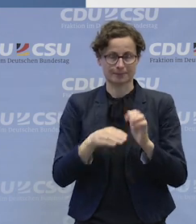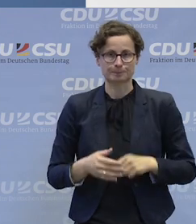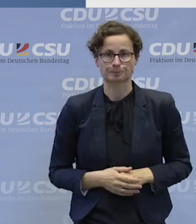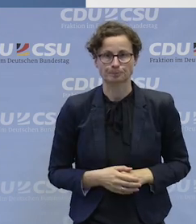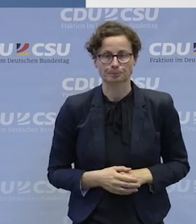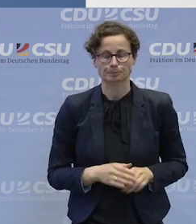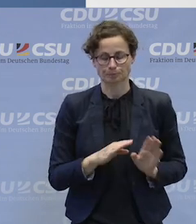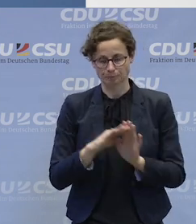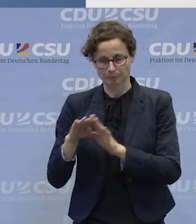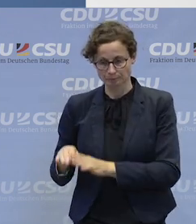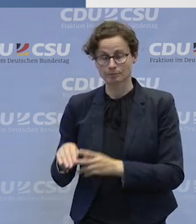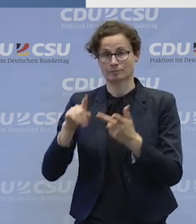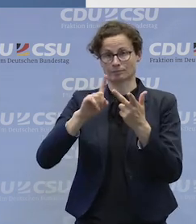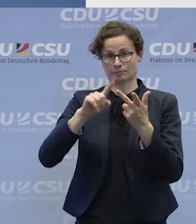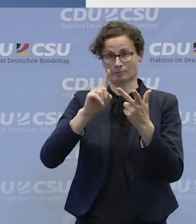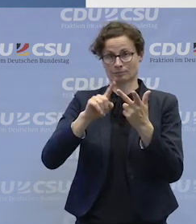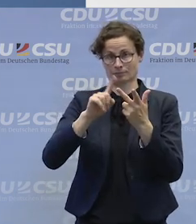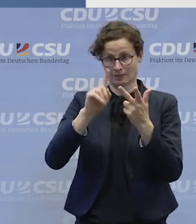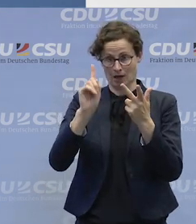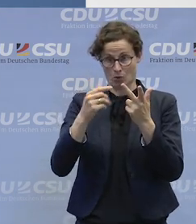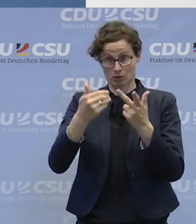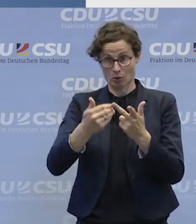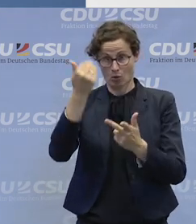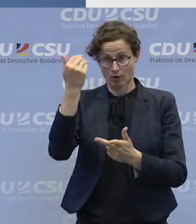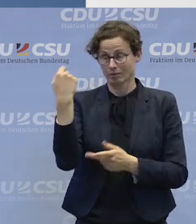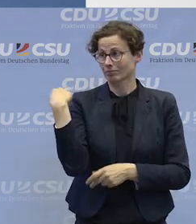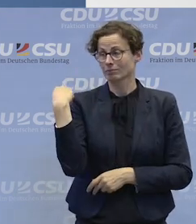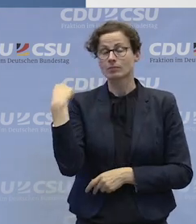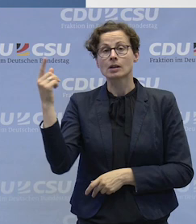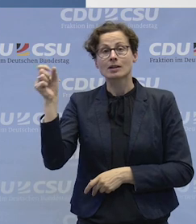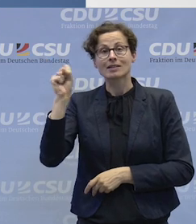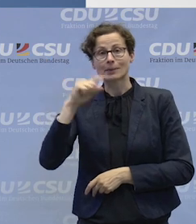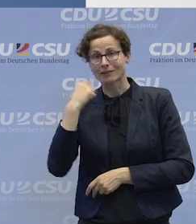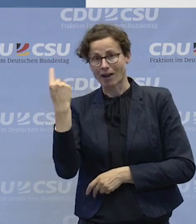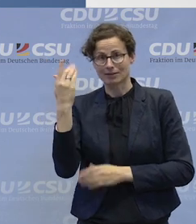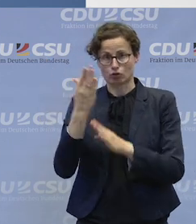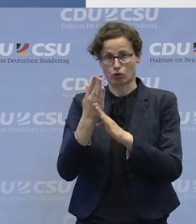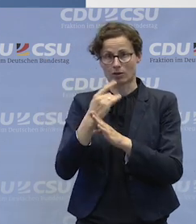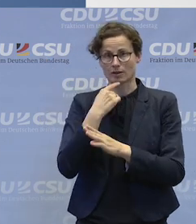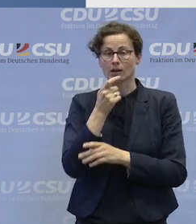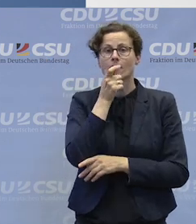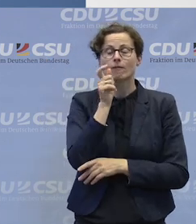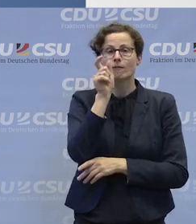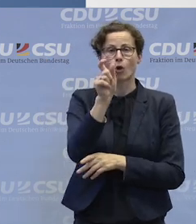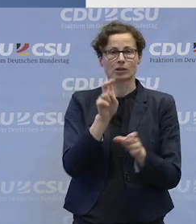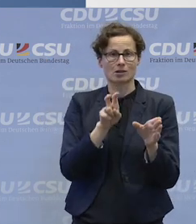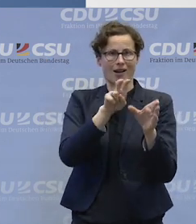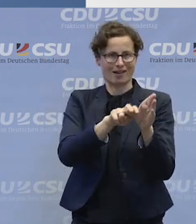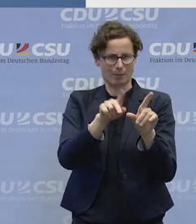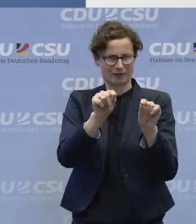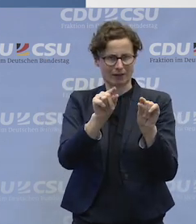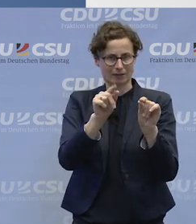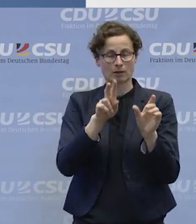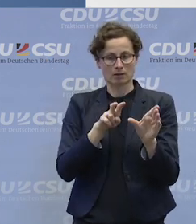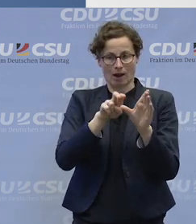Das Dritte, was uns entscheidend war, Teilhabe, wie Sabine Weiß das sehr gut formuliert hat, Teilhabe erlebt sich auch aus